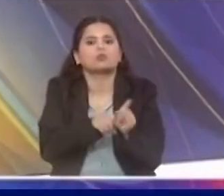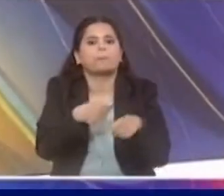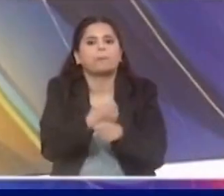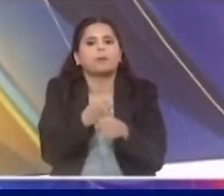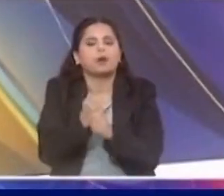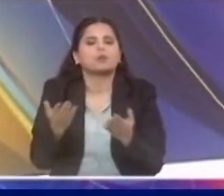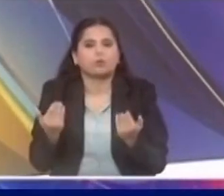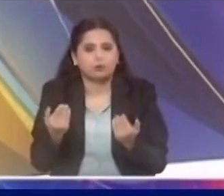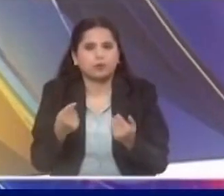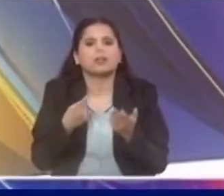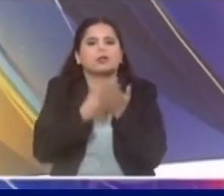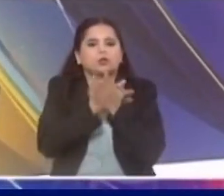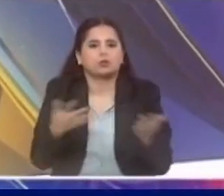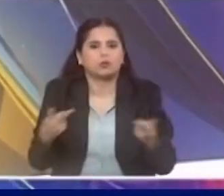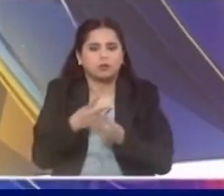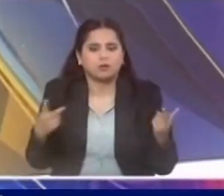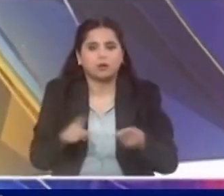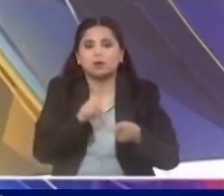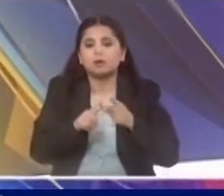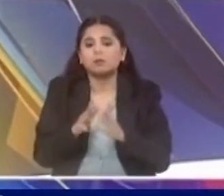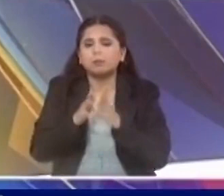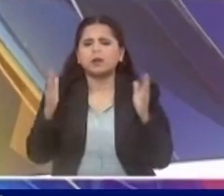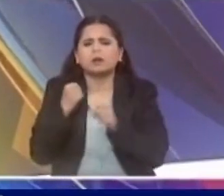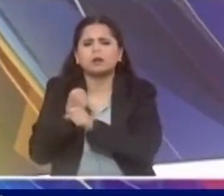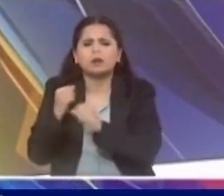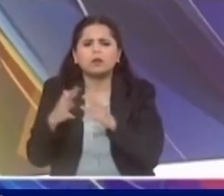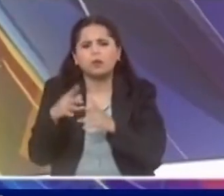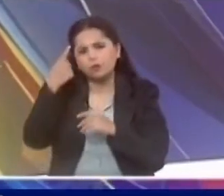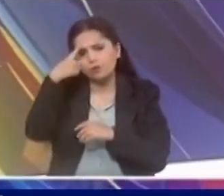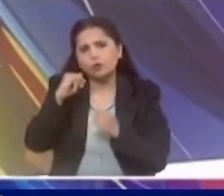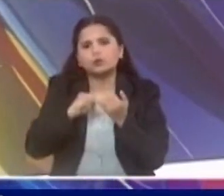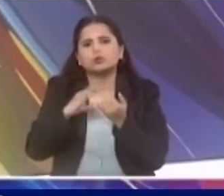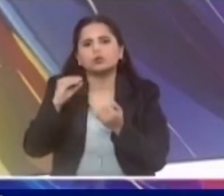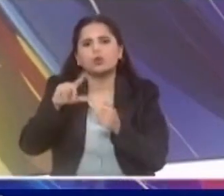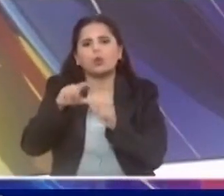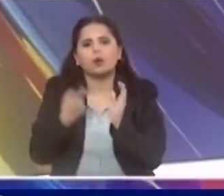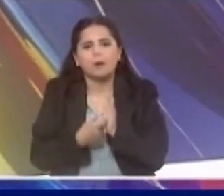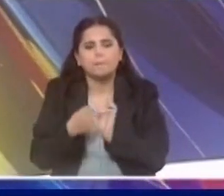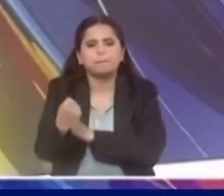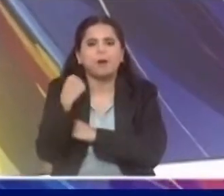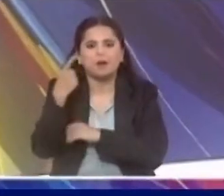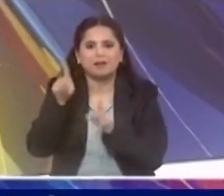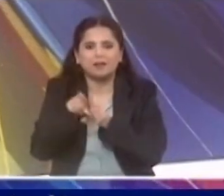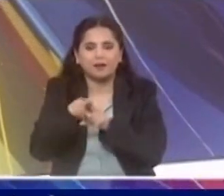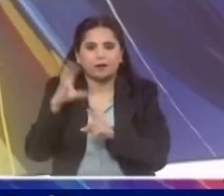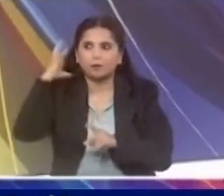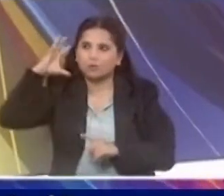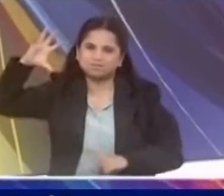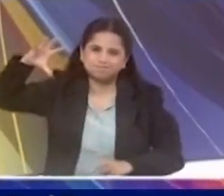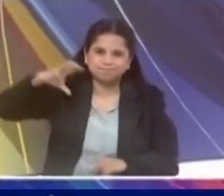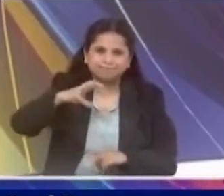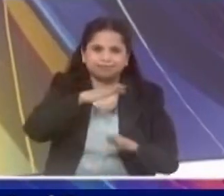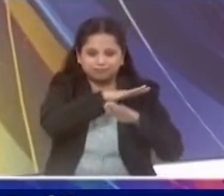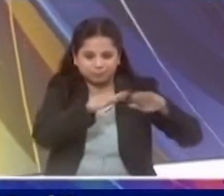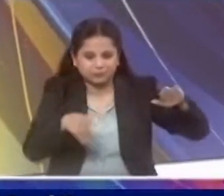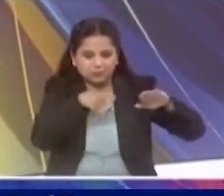280 गीगावाट का सोलो पावर का है और इसके बड़ी मात्रा में सोलो पीवी मॉड्यूल्स की अवश्यक्ता